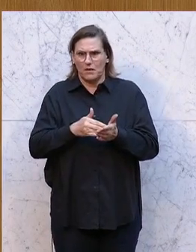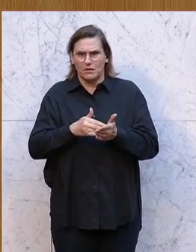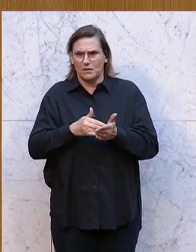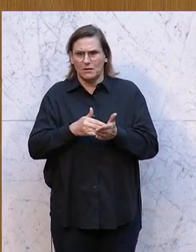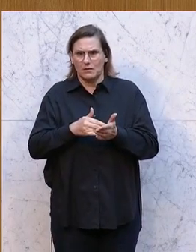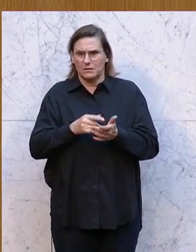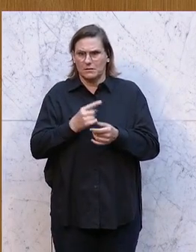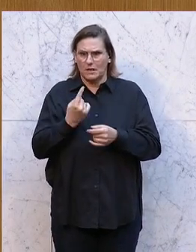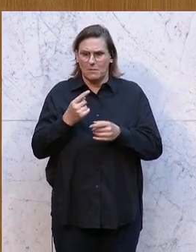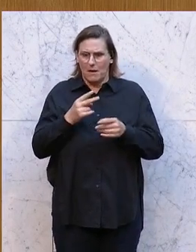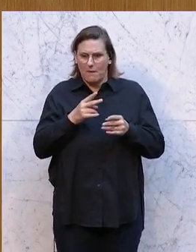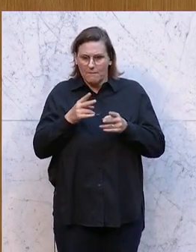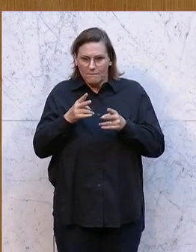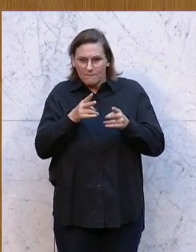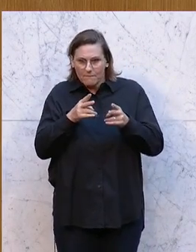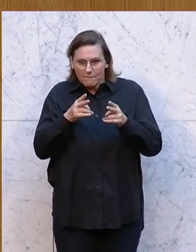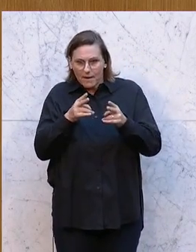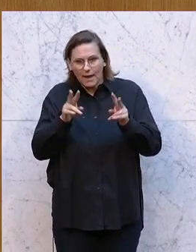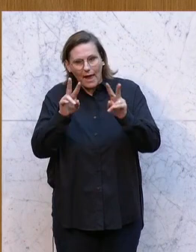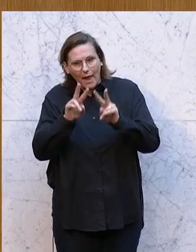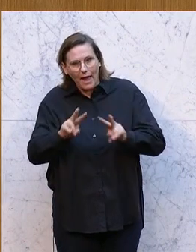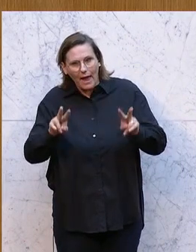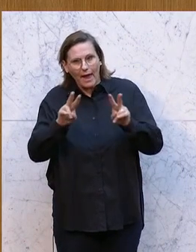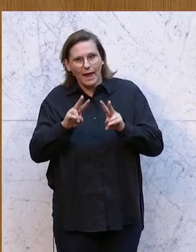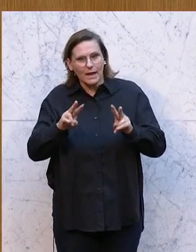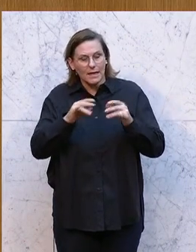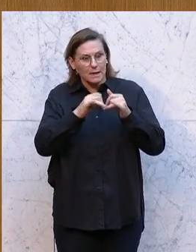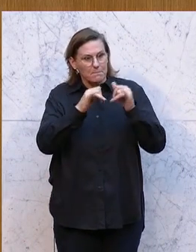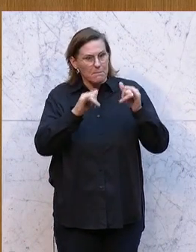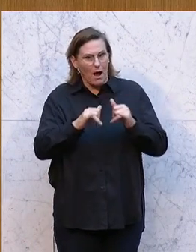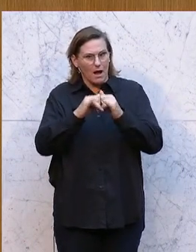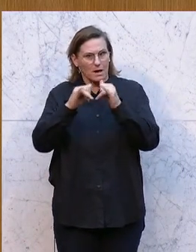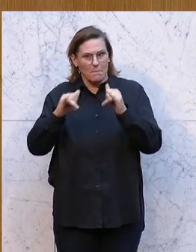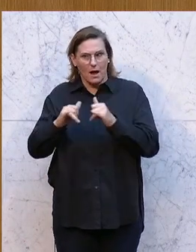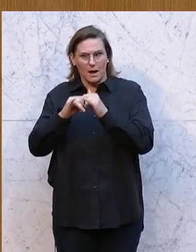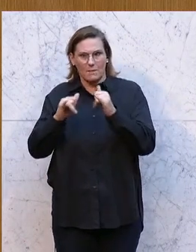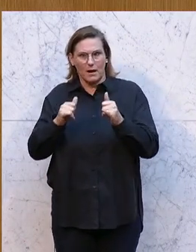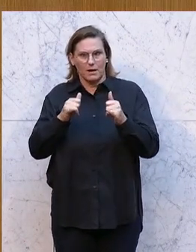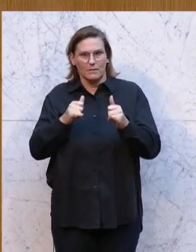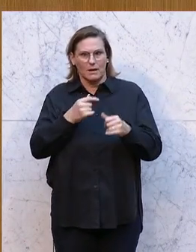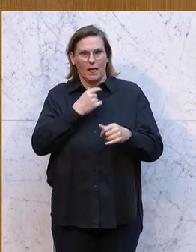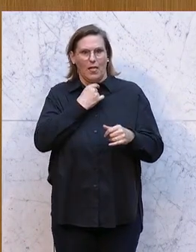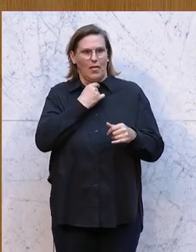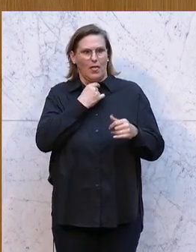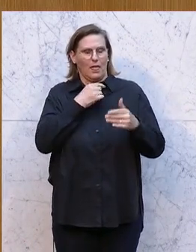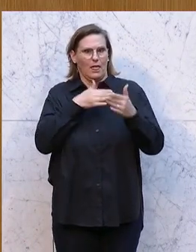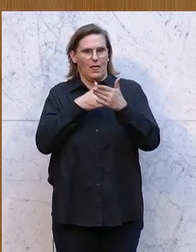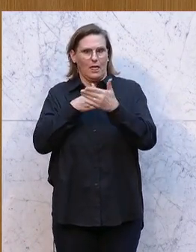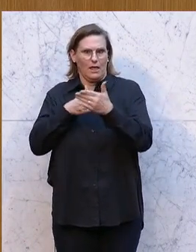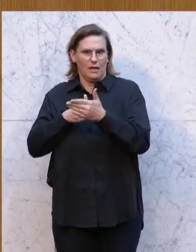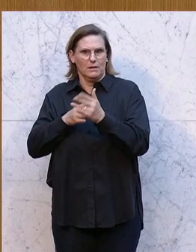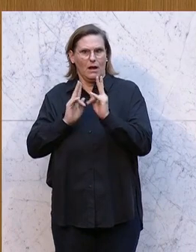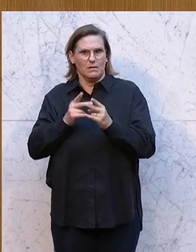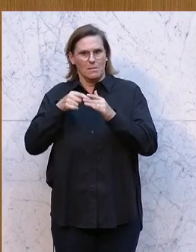Weg, wo am Ende des Tages, ähnlich wie bei den Bankfilialen, dann der Zugang zum AMS nicht mehr möglich